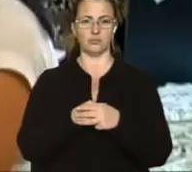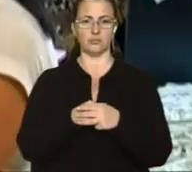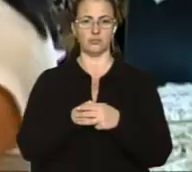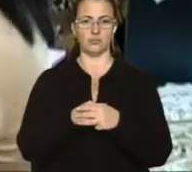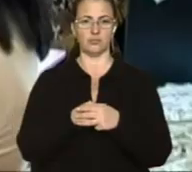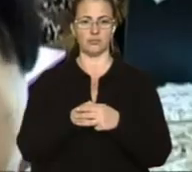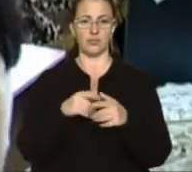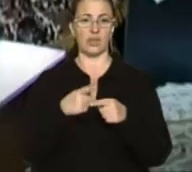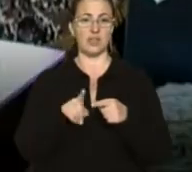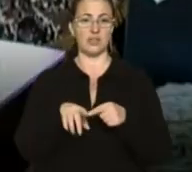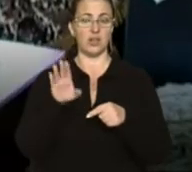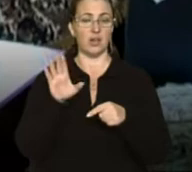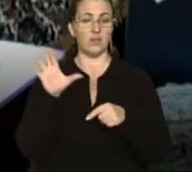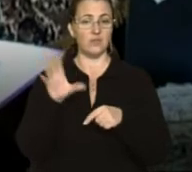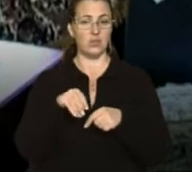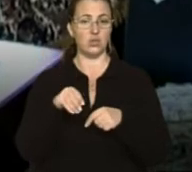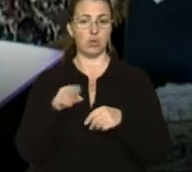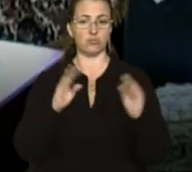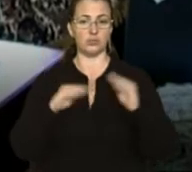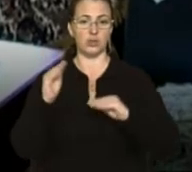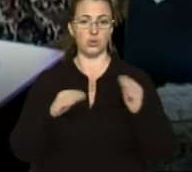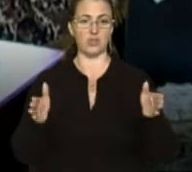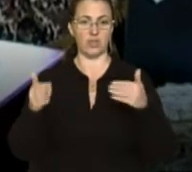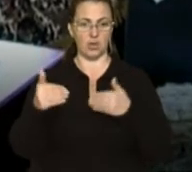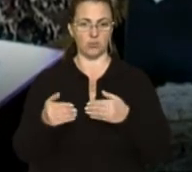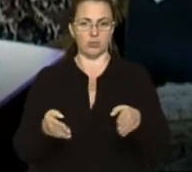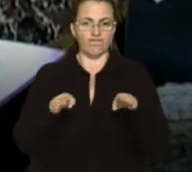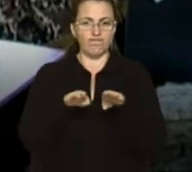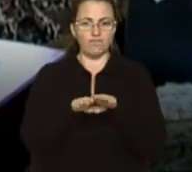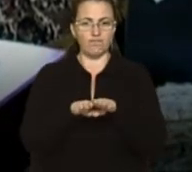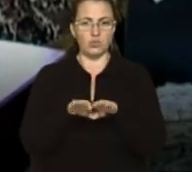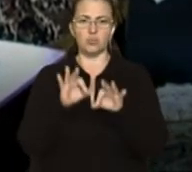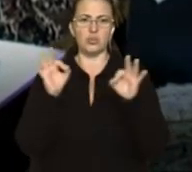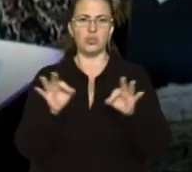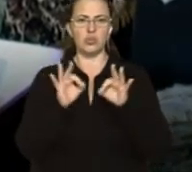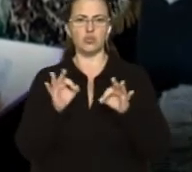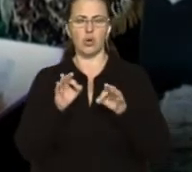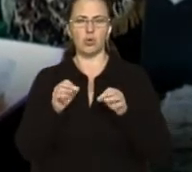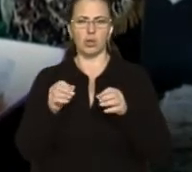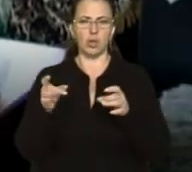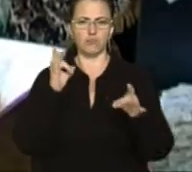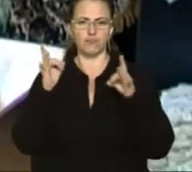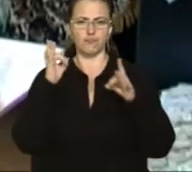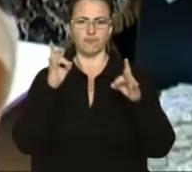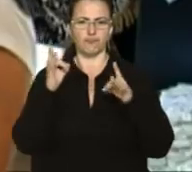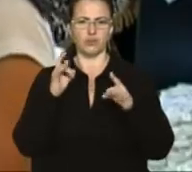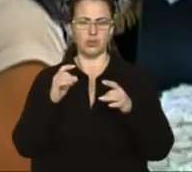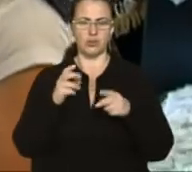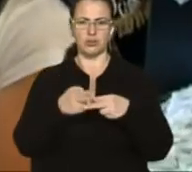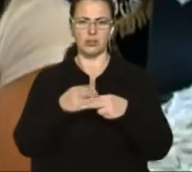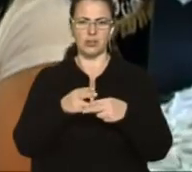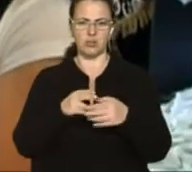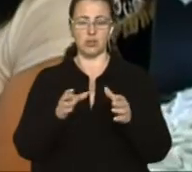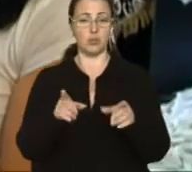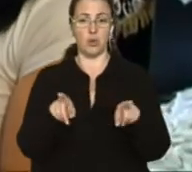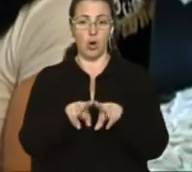Вони всі пакуються в коробки, герметично, так, нічого ніде не тарабанило, не товклося, щоб вони більш-менш